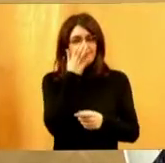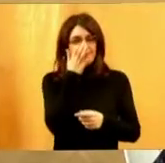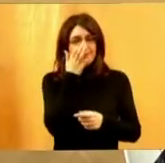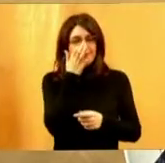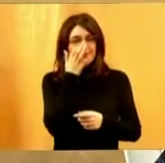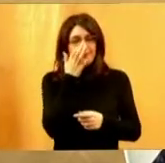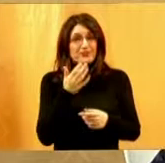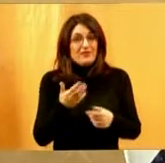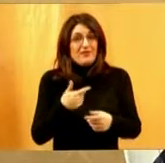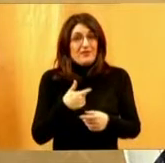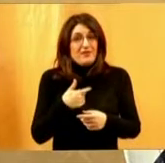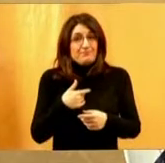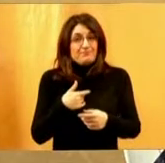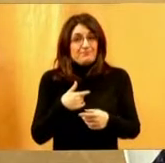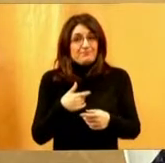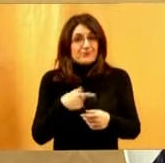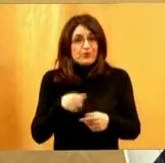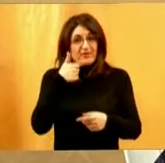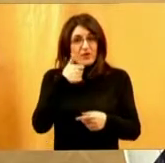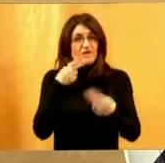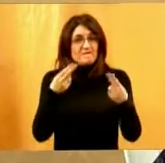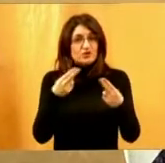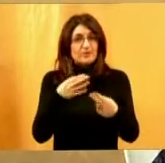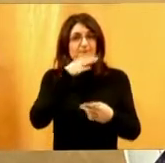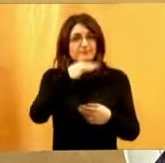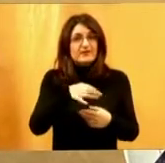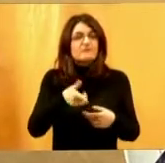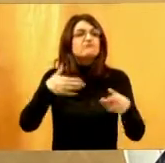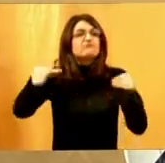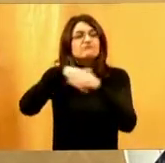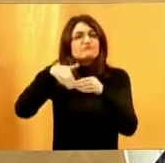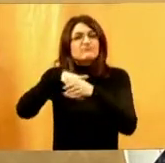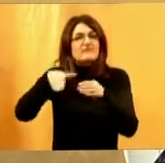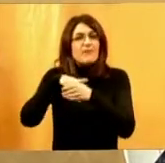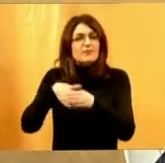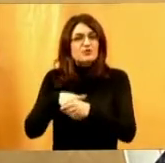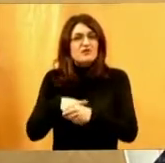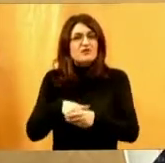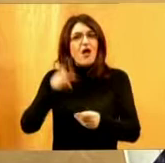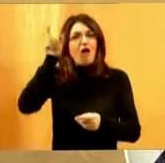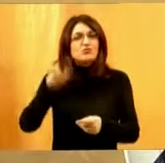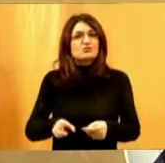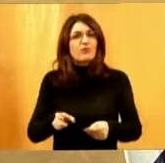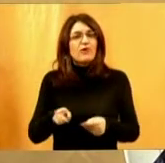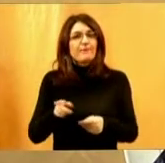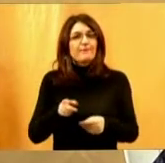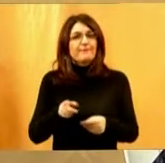Ono što je kod mene isto jedno važno pitanje zapošljavanje osoba sa